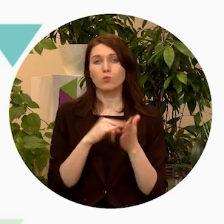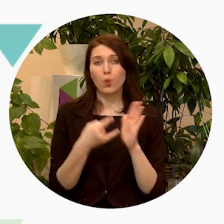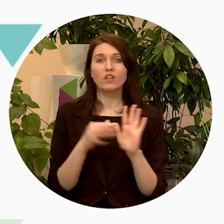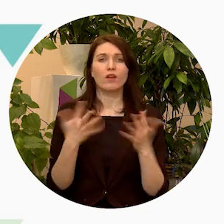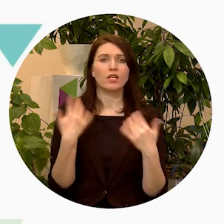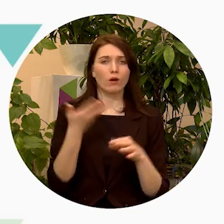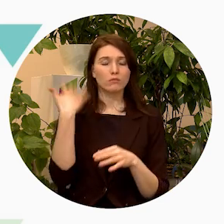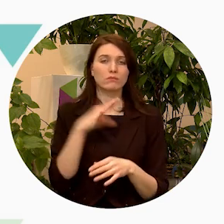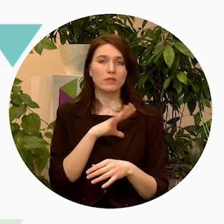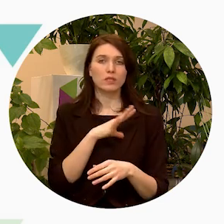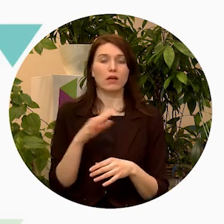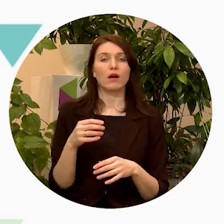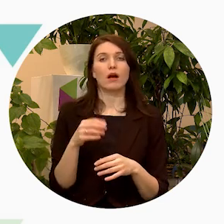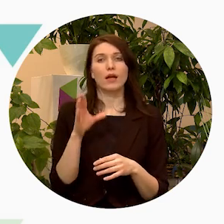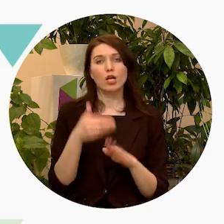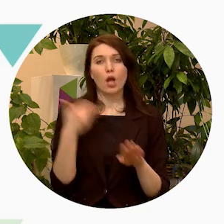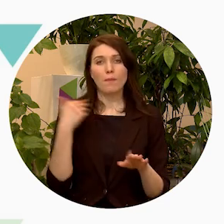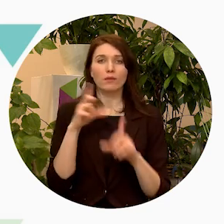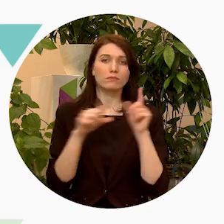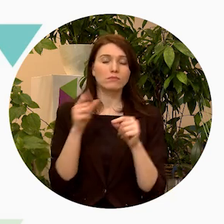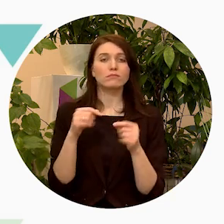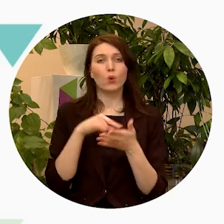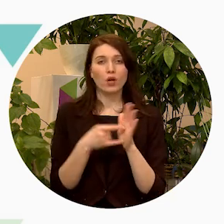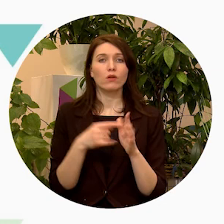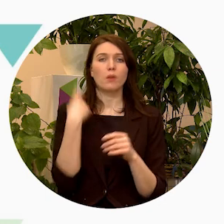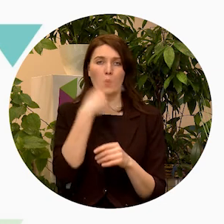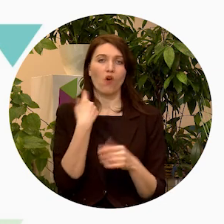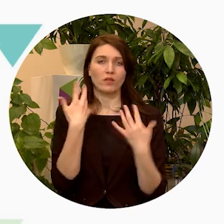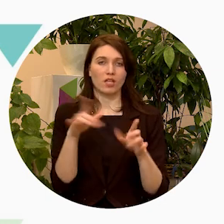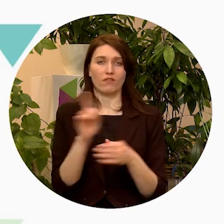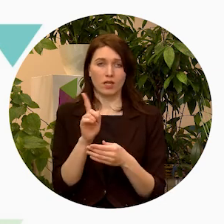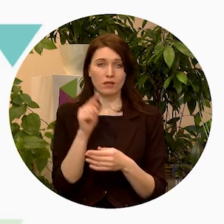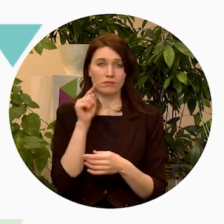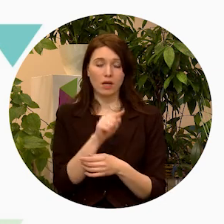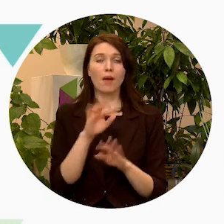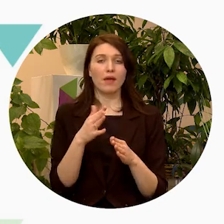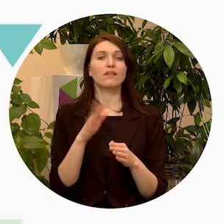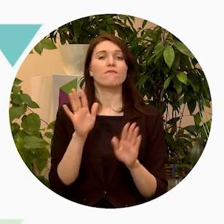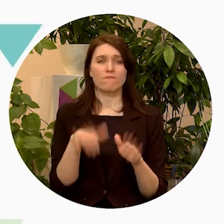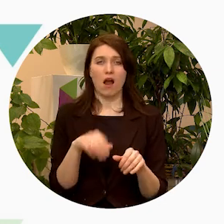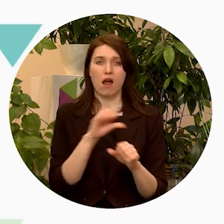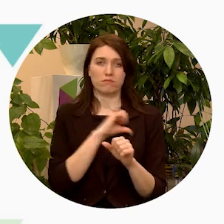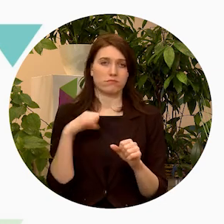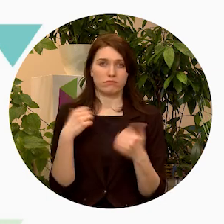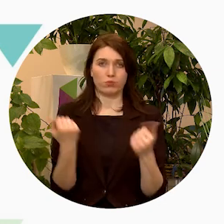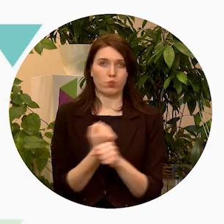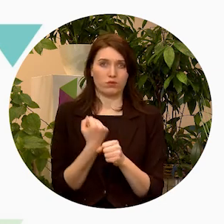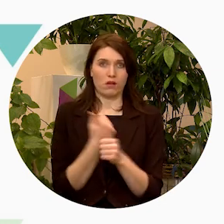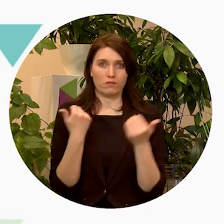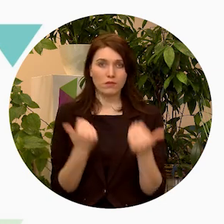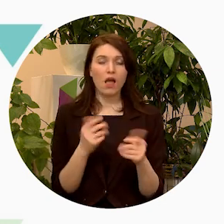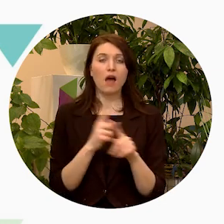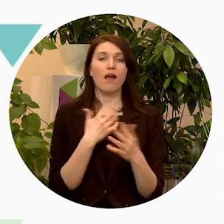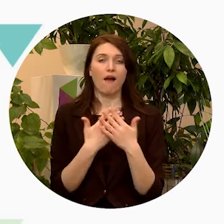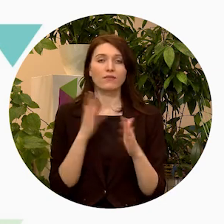iesaistījušies iepriekš kādās mobilitātēs, parasti šie profili arī ir. Bet, ja kurā gadījumā es saku, to var izveidot. Un aktivitātes